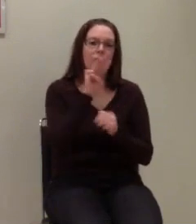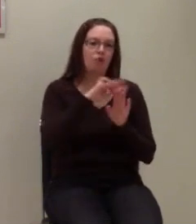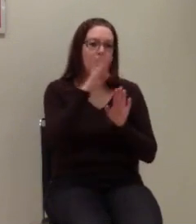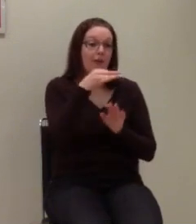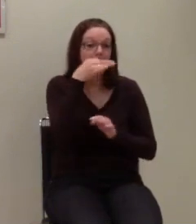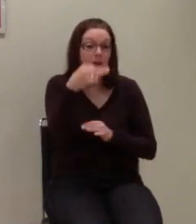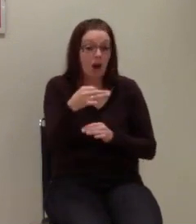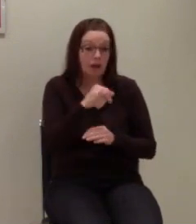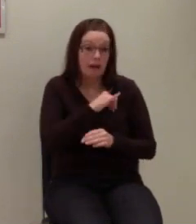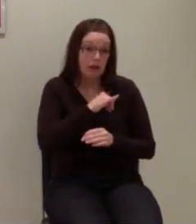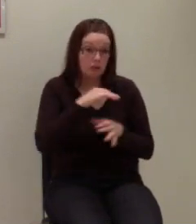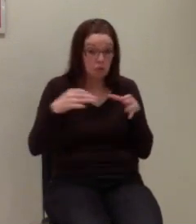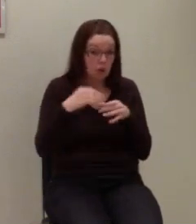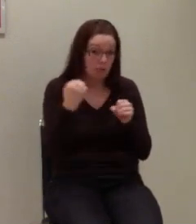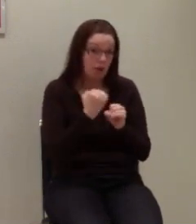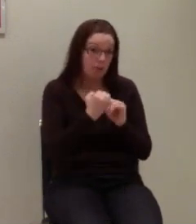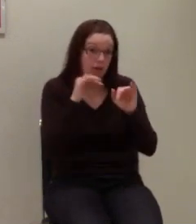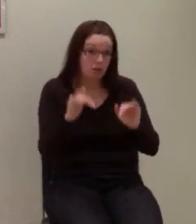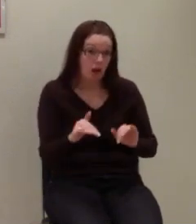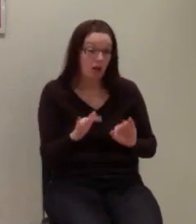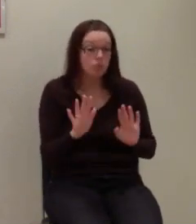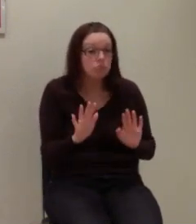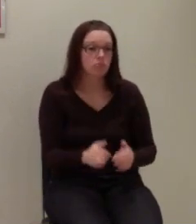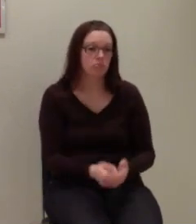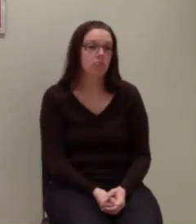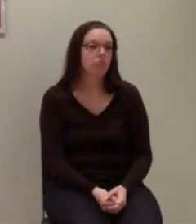Interesse an erzubauen zusammen alle Arbeit besteht.